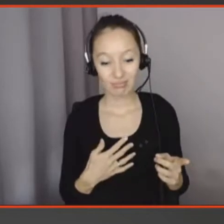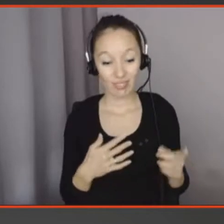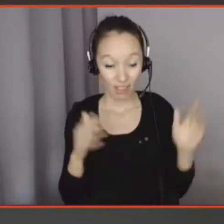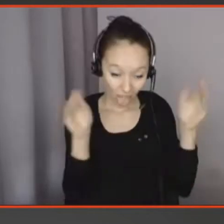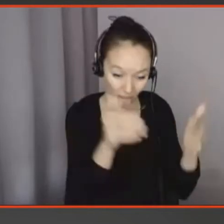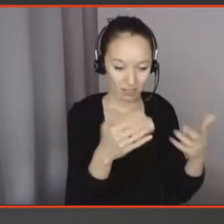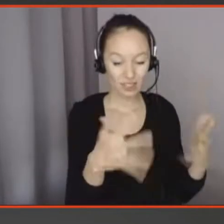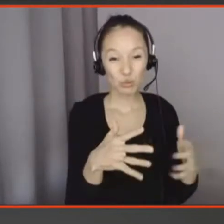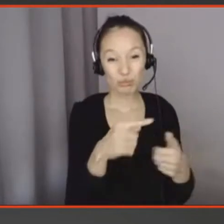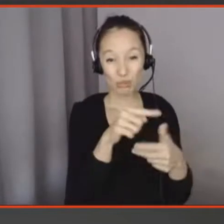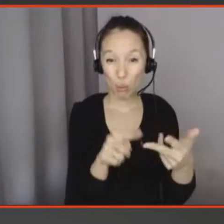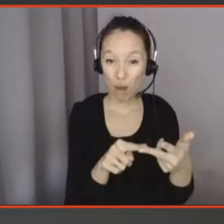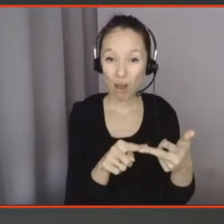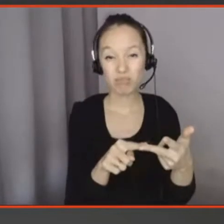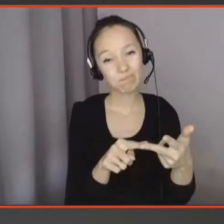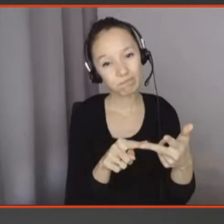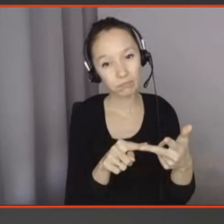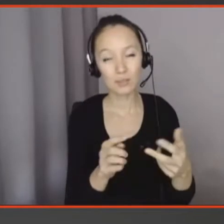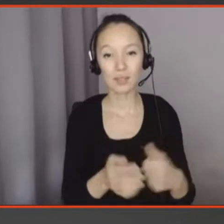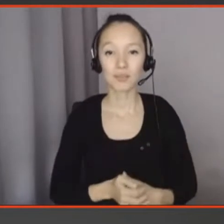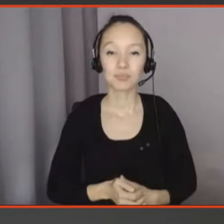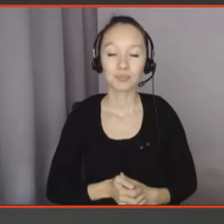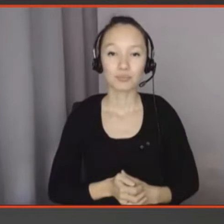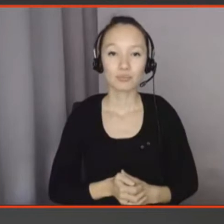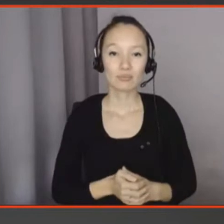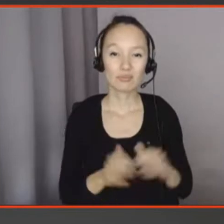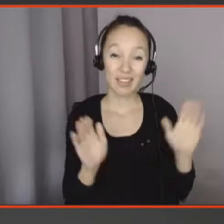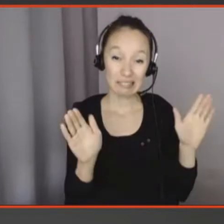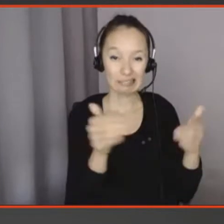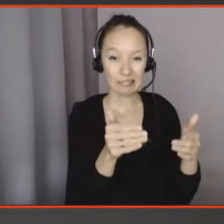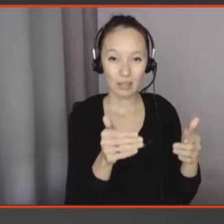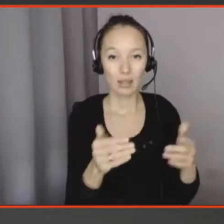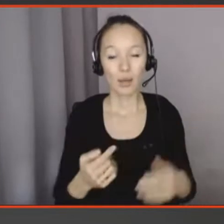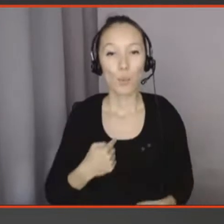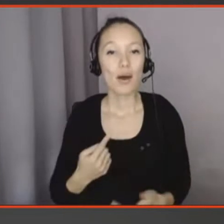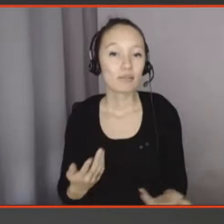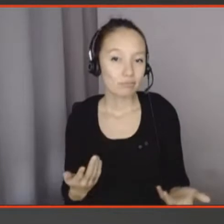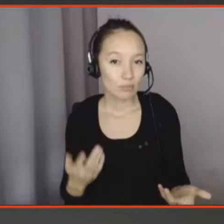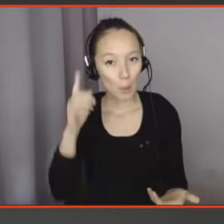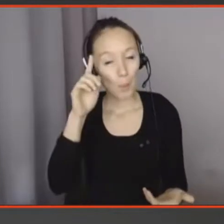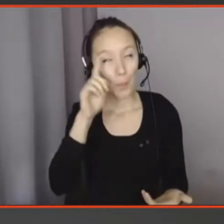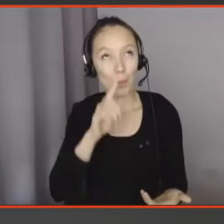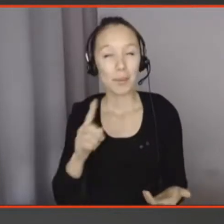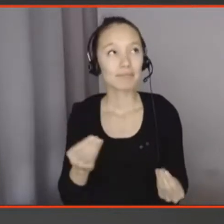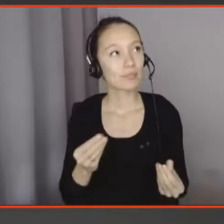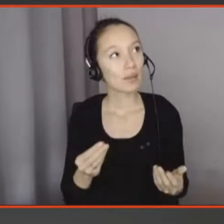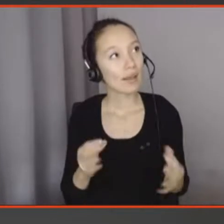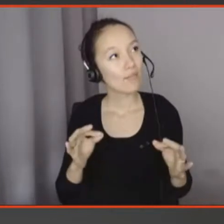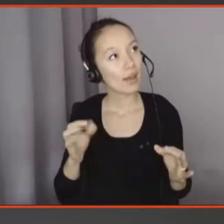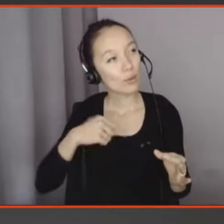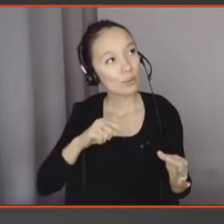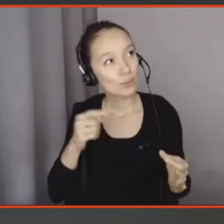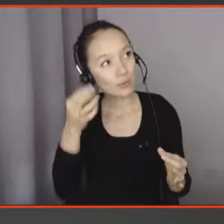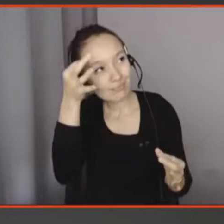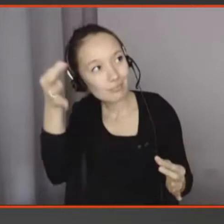l'ordinateur et à la voiture, je me suis dit, il y a quand même quelque chose que peut-être on fait mal dans la conception. Et quelque